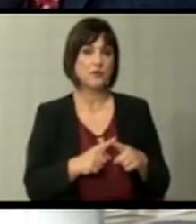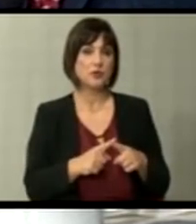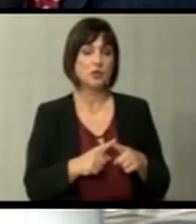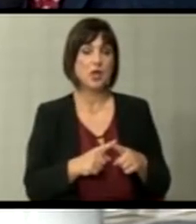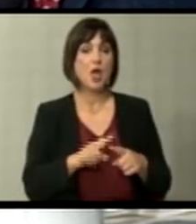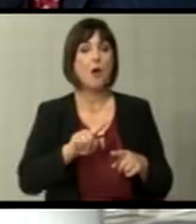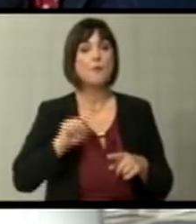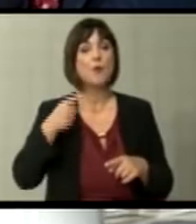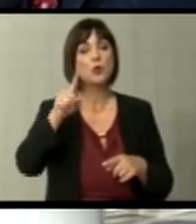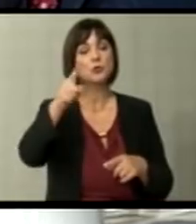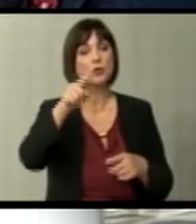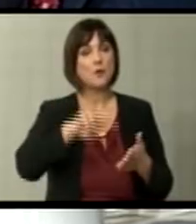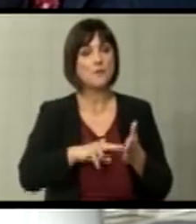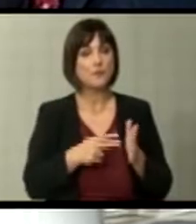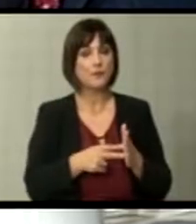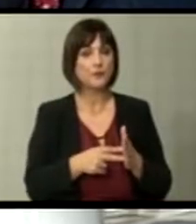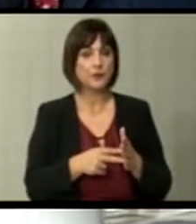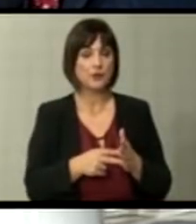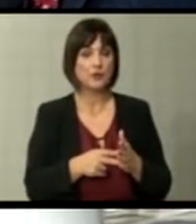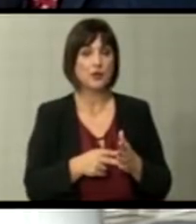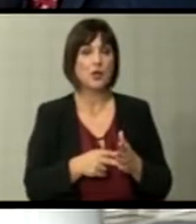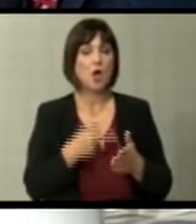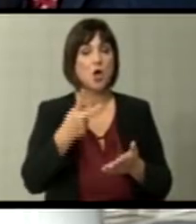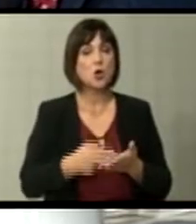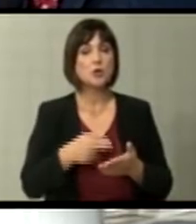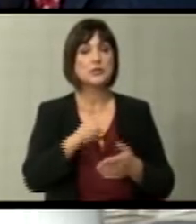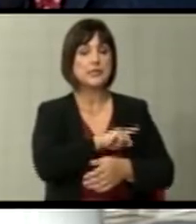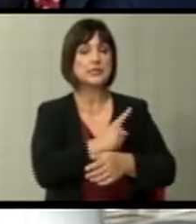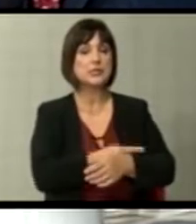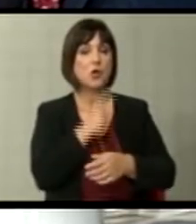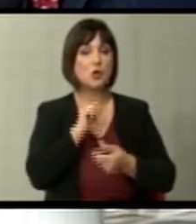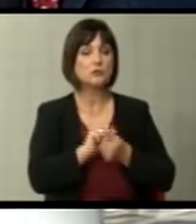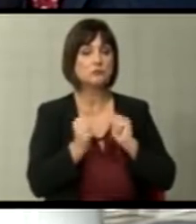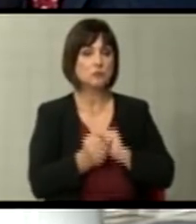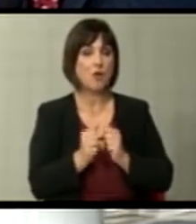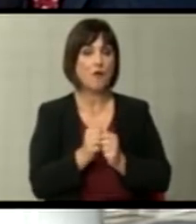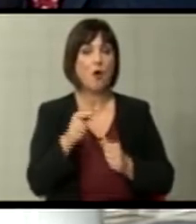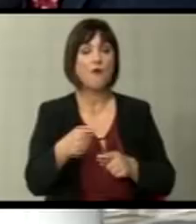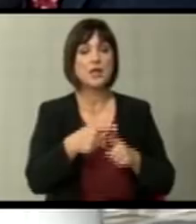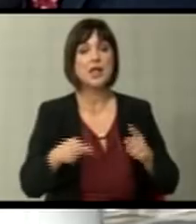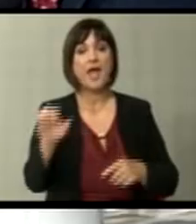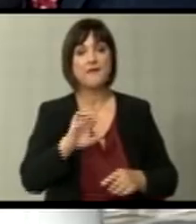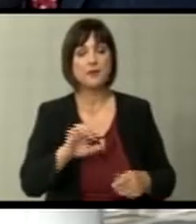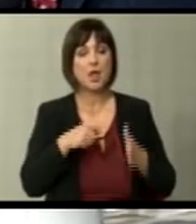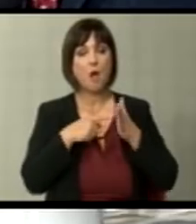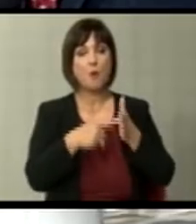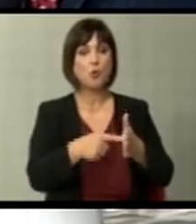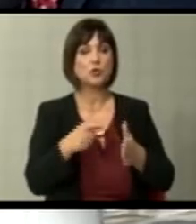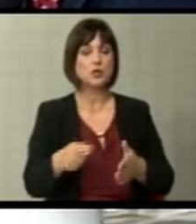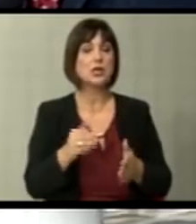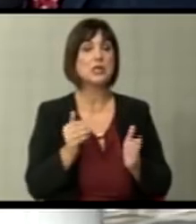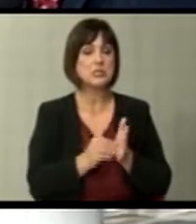подолок рок мислам дека прогресивните сили кои се залагаат овој делот Европа да покаже дека